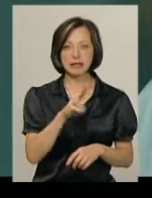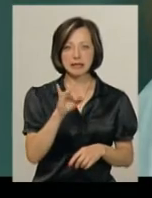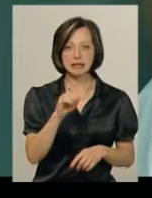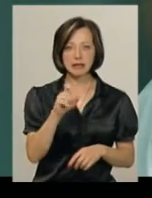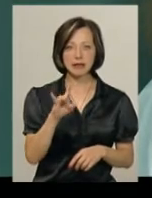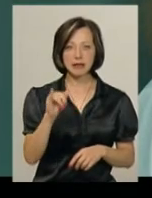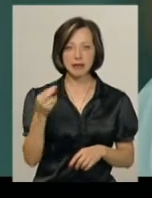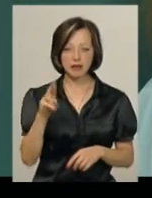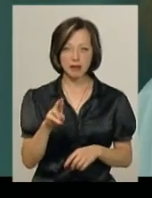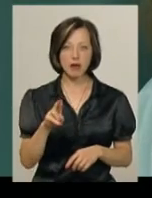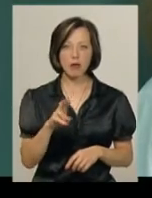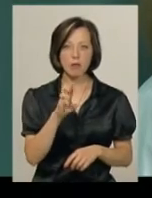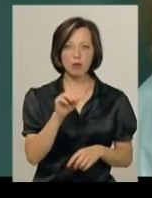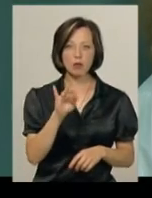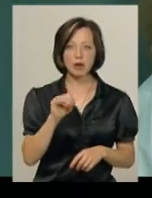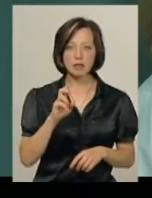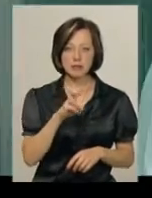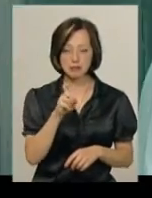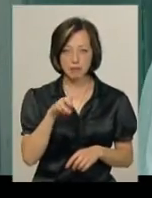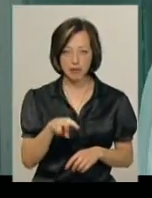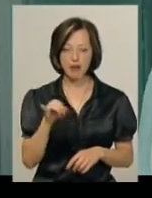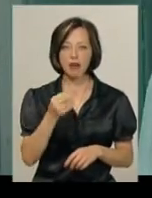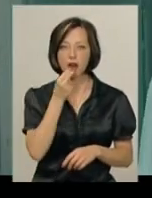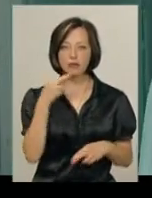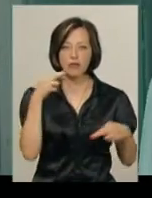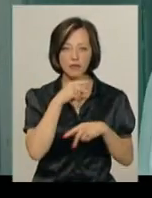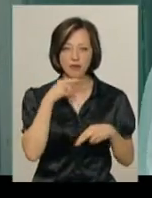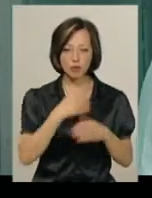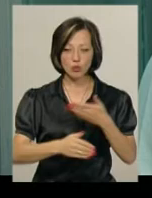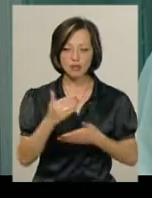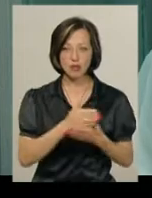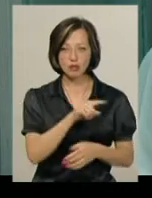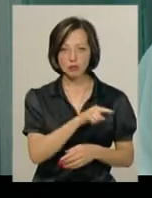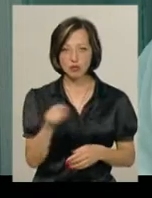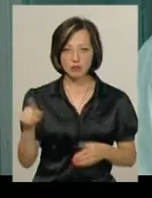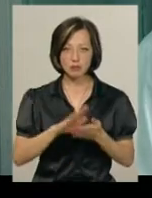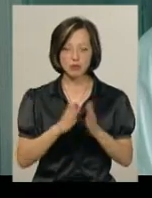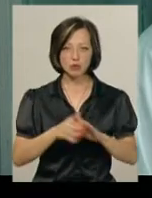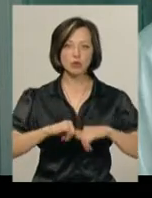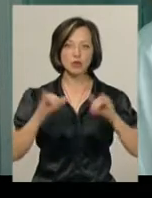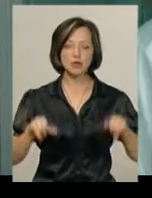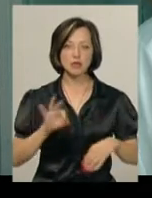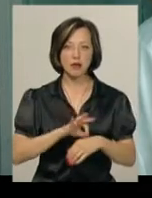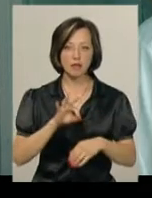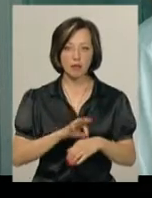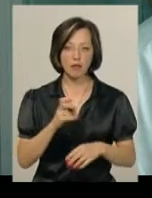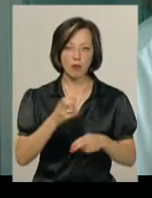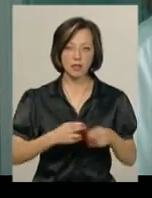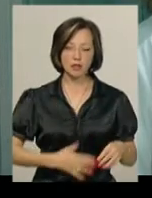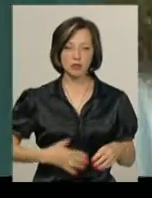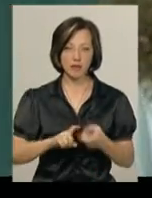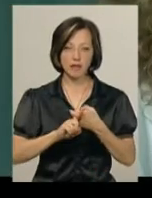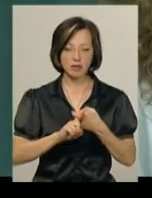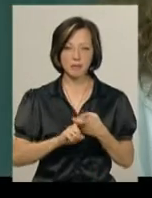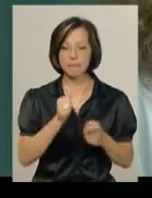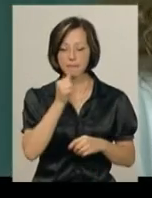гастроентерокуліти та харчові токсикоінфекції. В останній час тенденція до зростання захворюваності на гострі кишкові